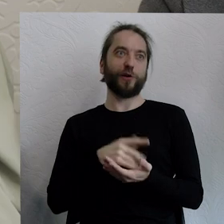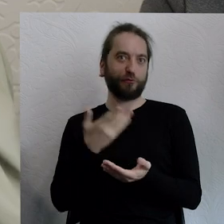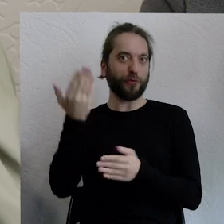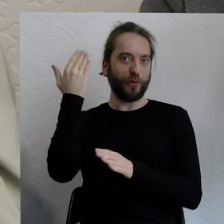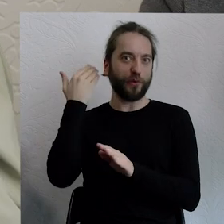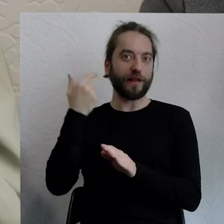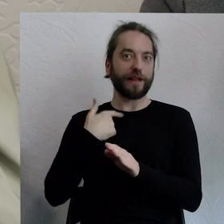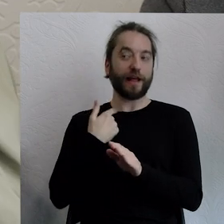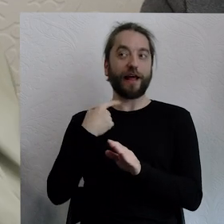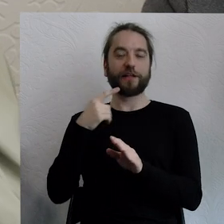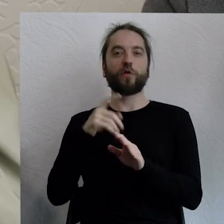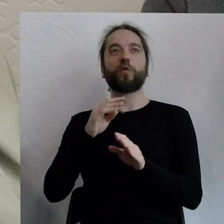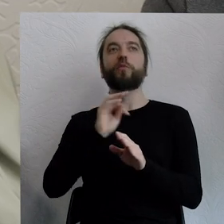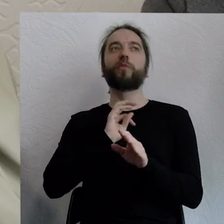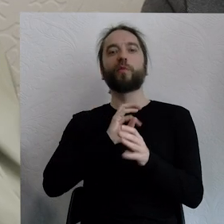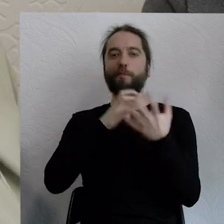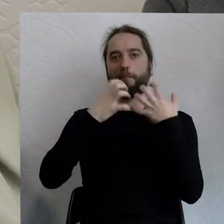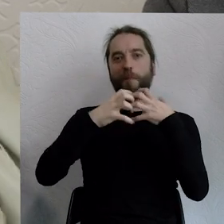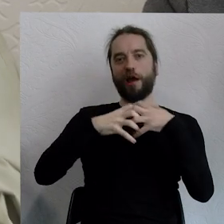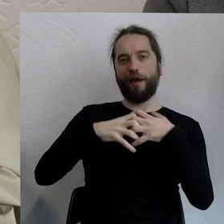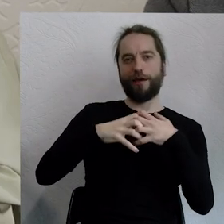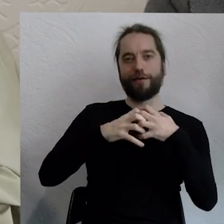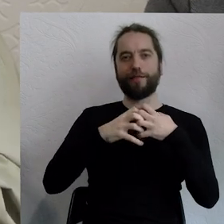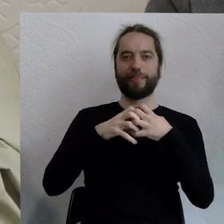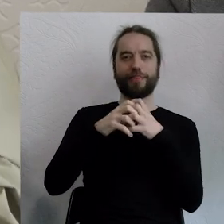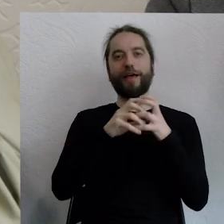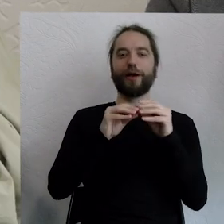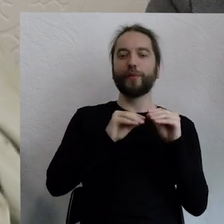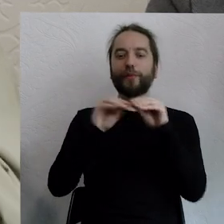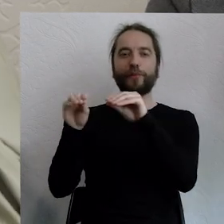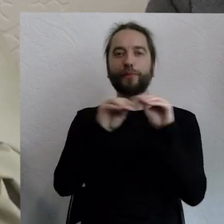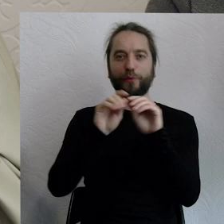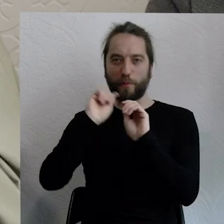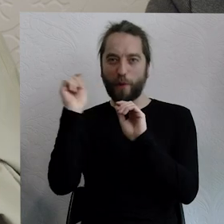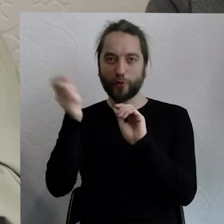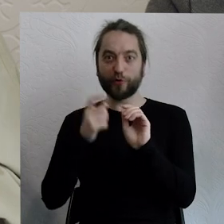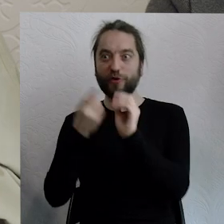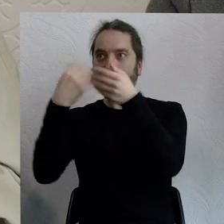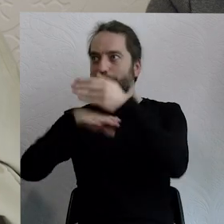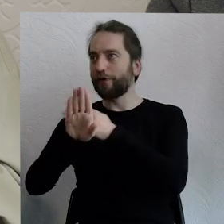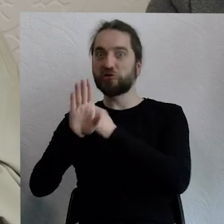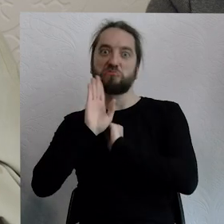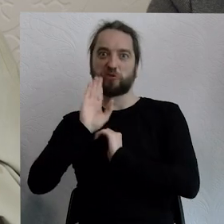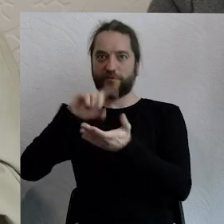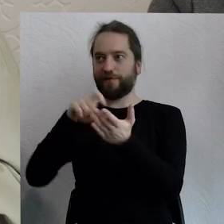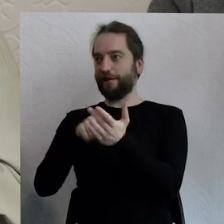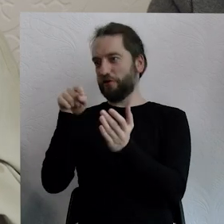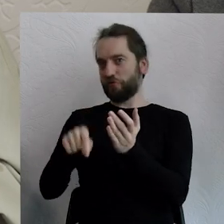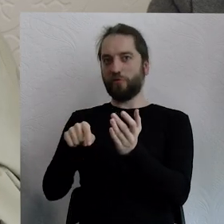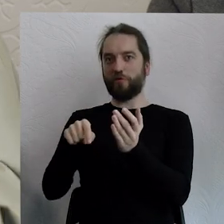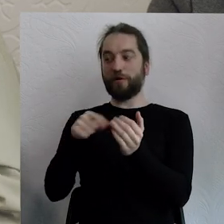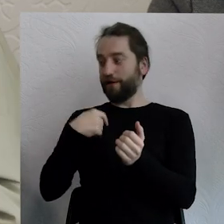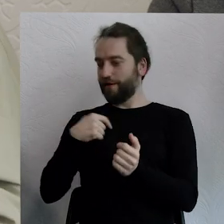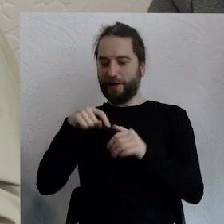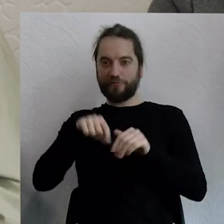Bo kiedy wychodzę z tej kapsuły czasu, to nie widzę sali nawet tak ułożonej, jak dzisiaj jesteśmy, że my jesteśmy na podium